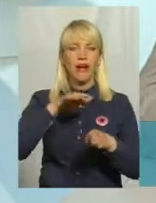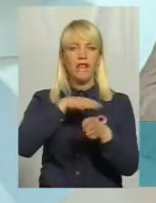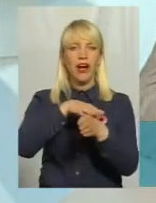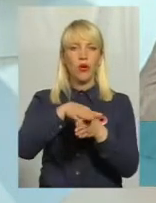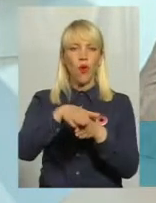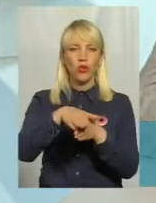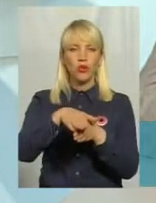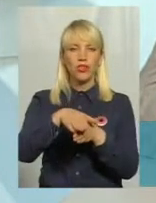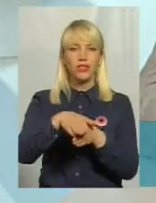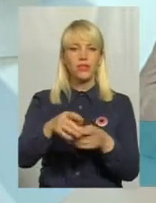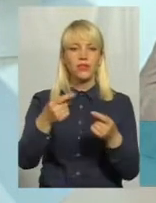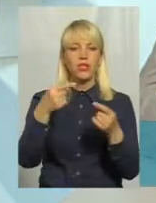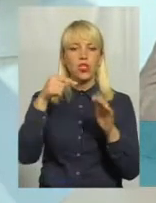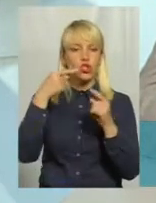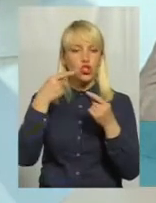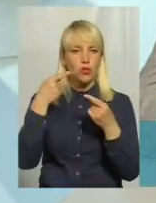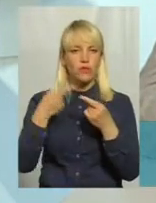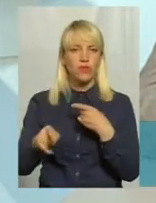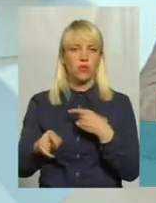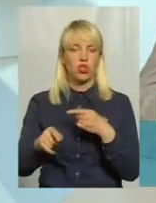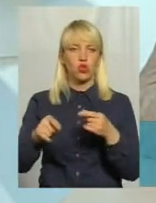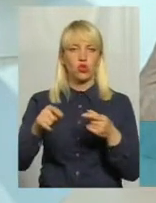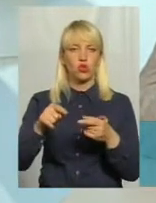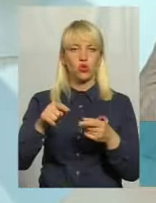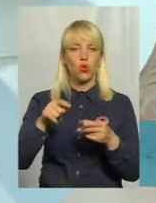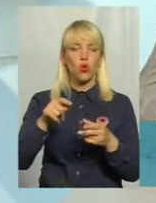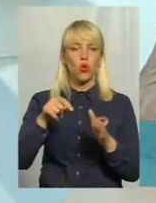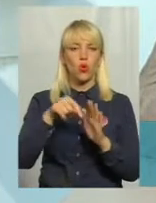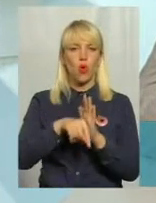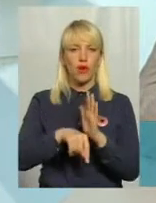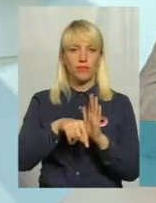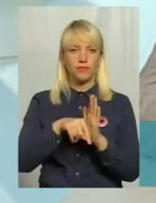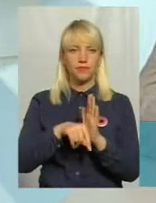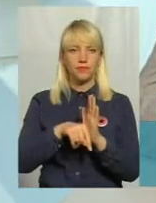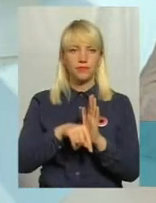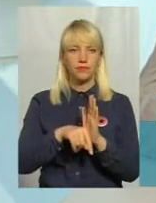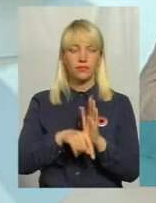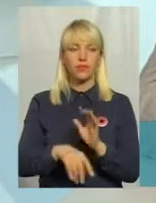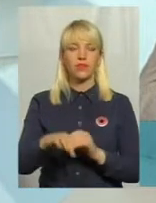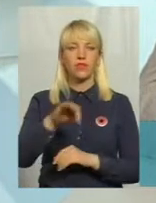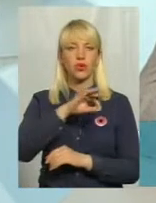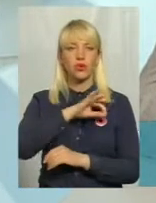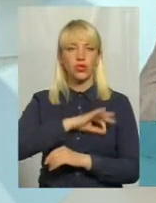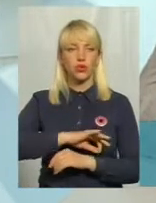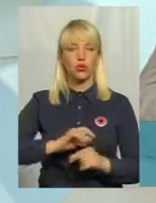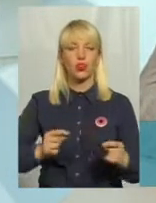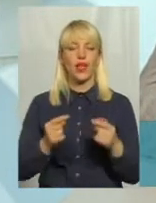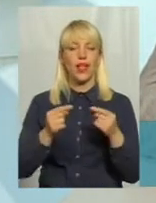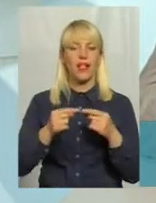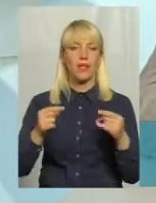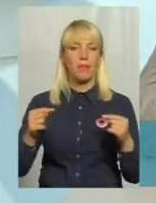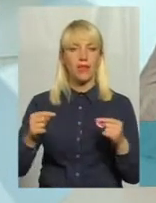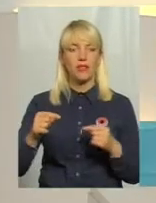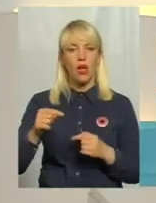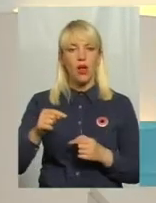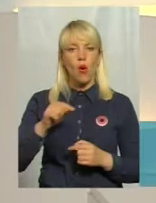зовсім іншу роль, фактично використовуючи елемент моралі,